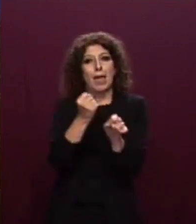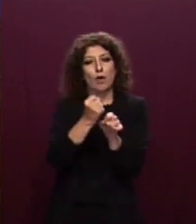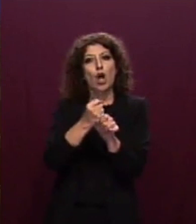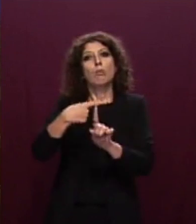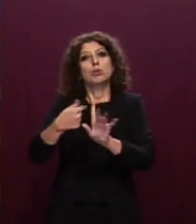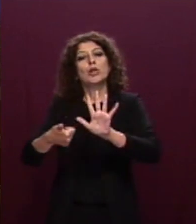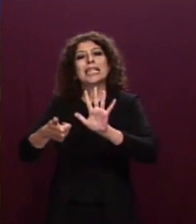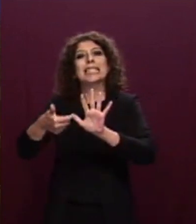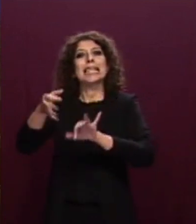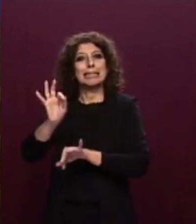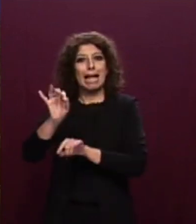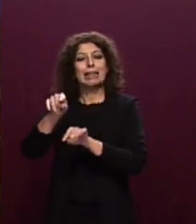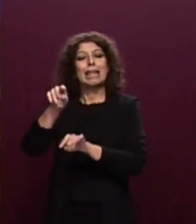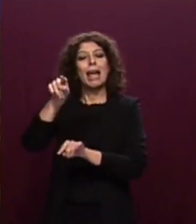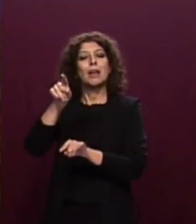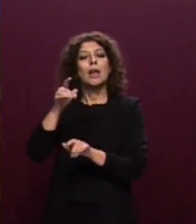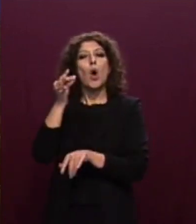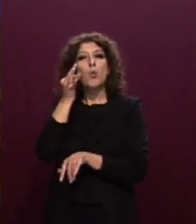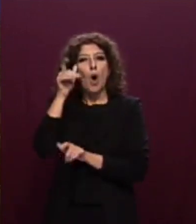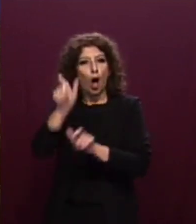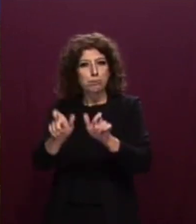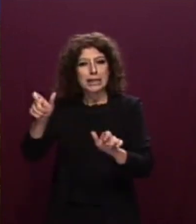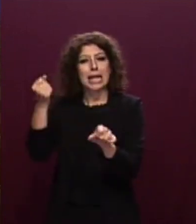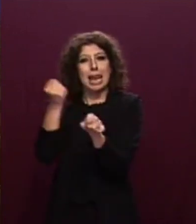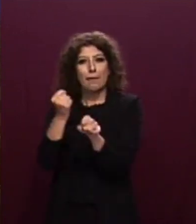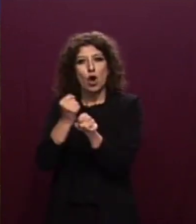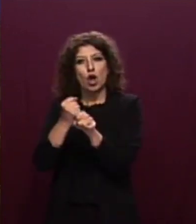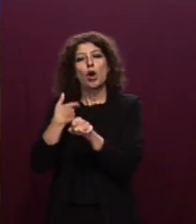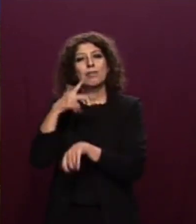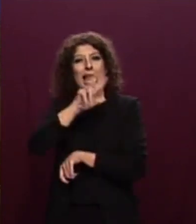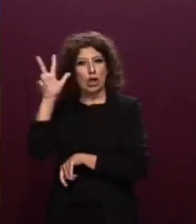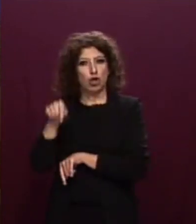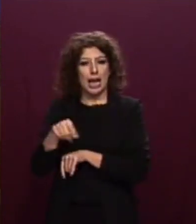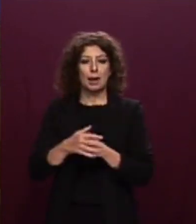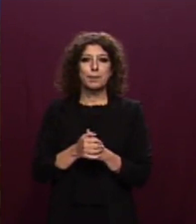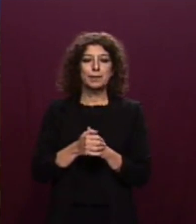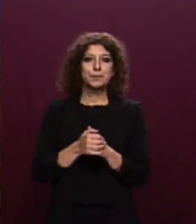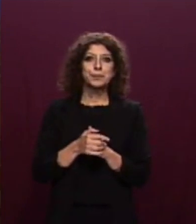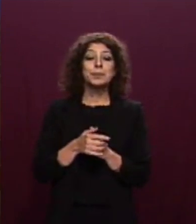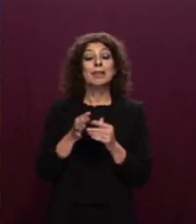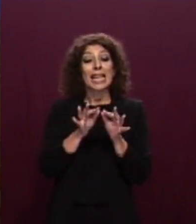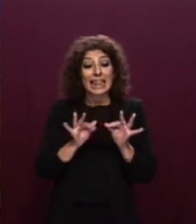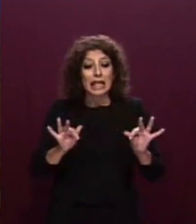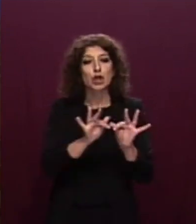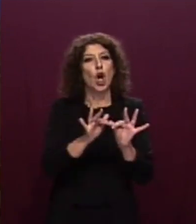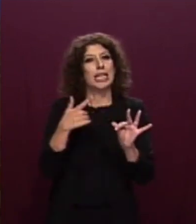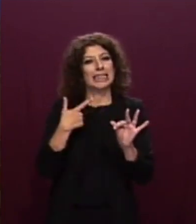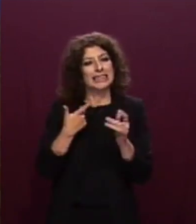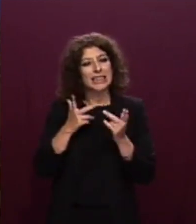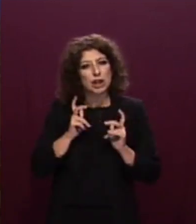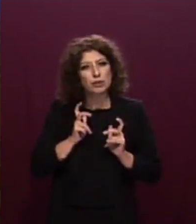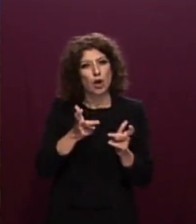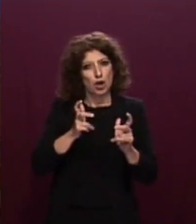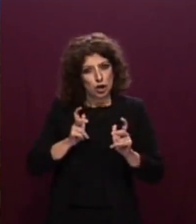reparti inquadrati a Reggio Calabria. Un incremento incontrollato dei flussi migratori rischierebbe di porre ancora più sotto stress tale